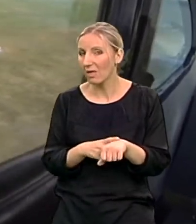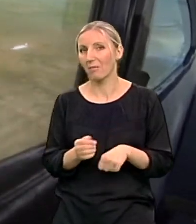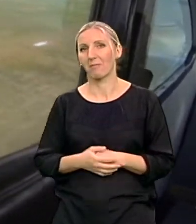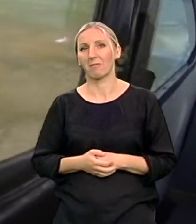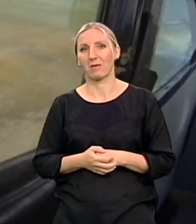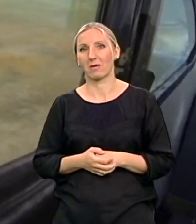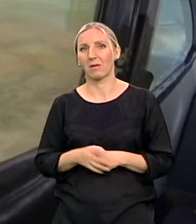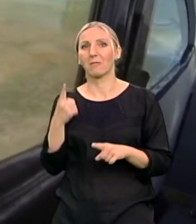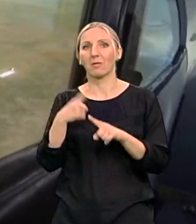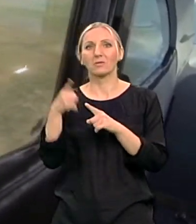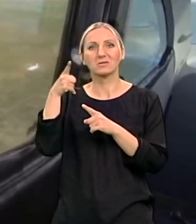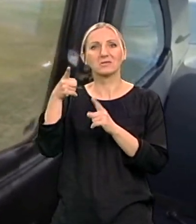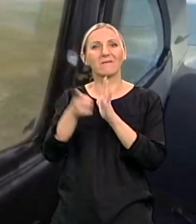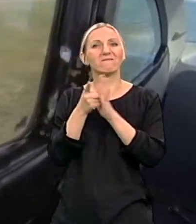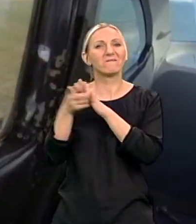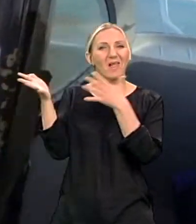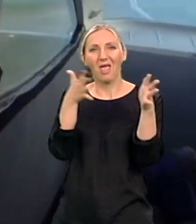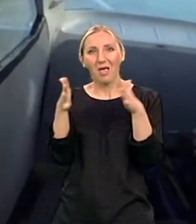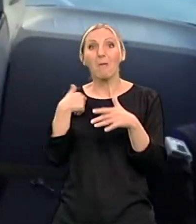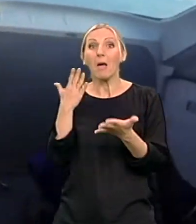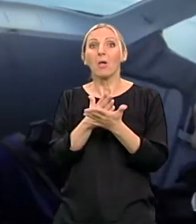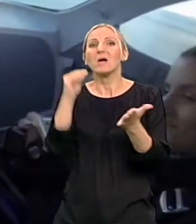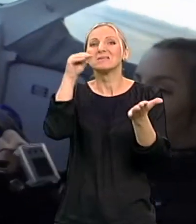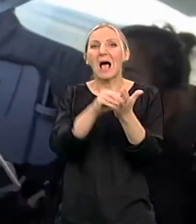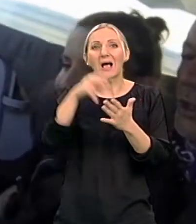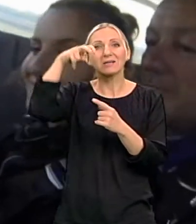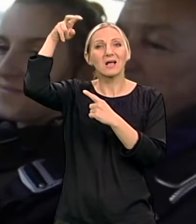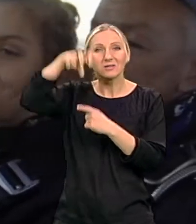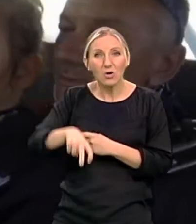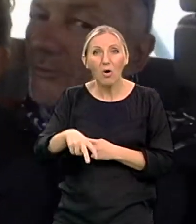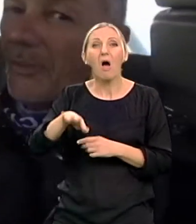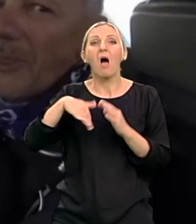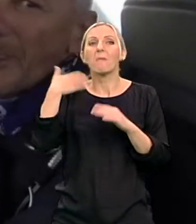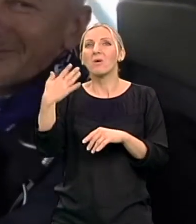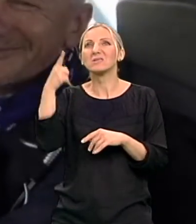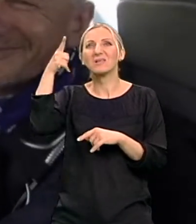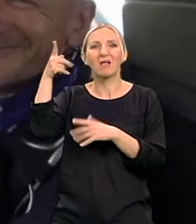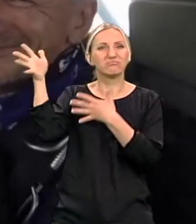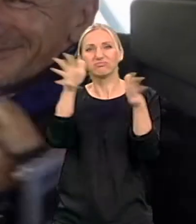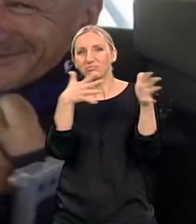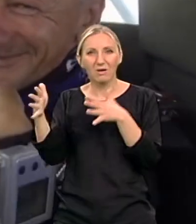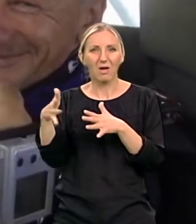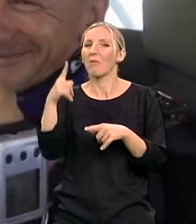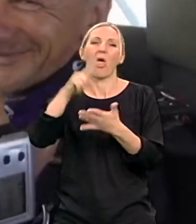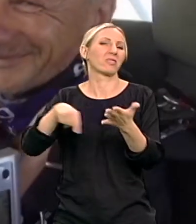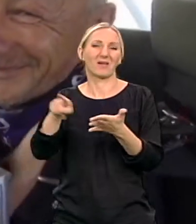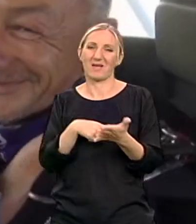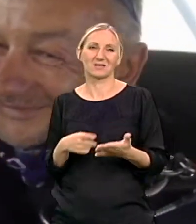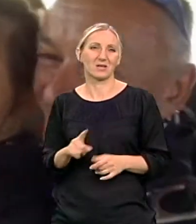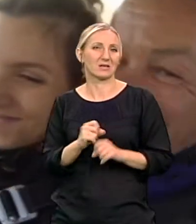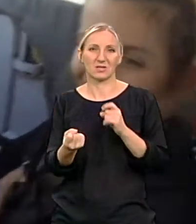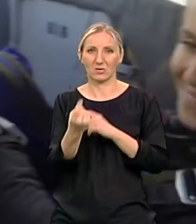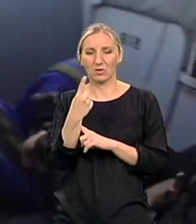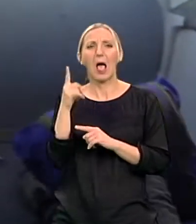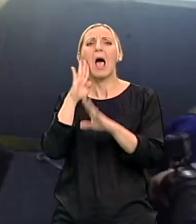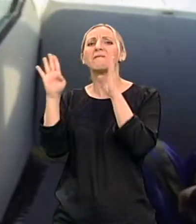zakazan jedan skok, ali je vreme bilo loše i onda je to bilo otkazano i tako, nikad se prosto nije dogodilo. Ta jedan dan ja, pošto sam